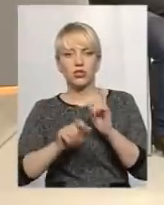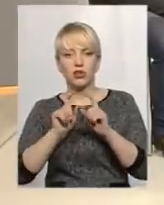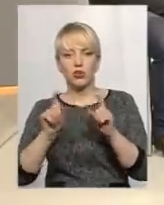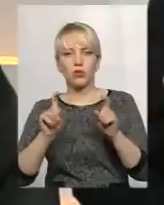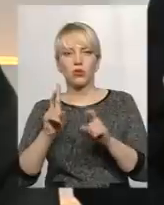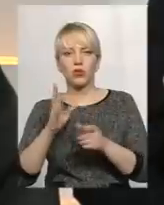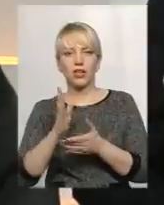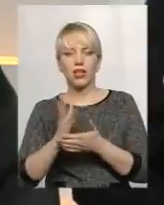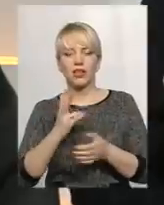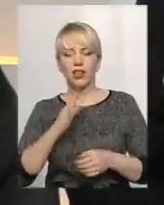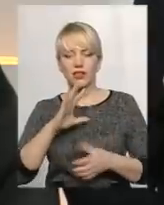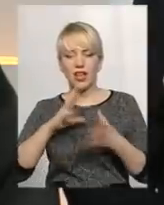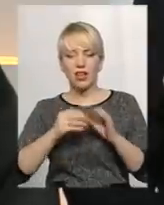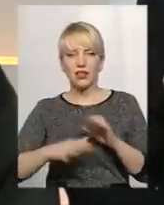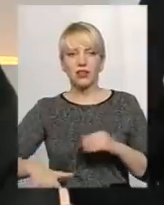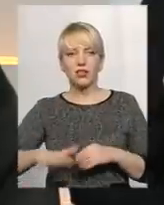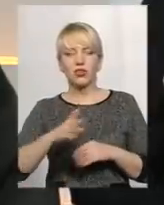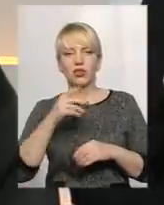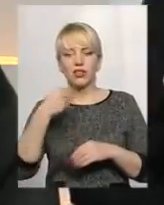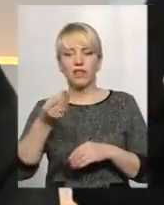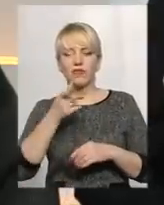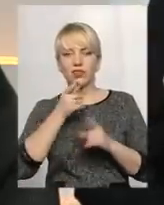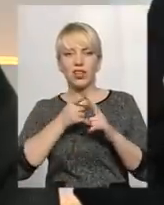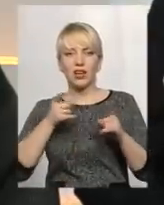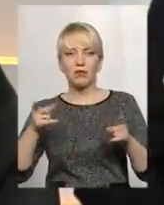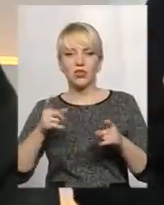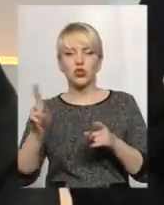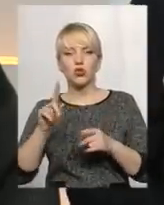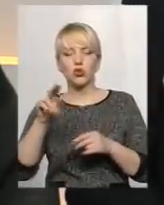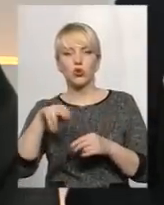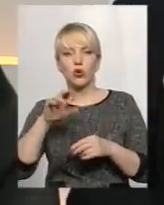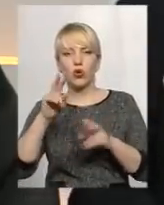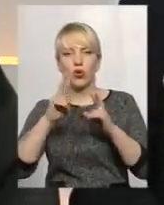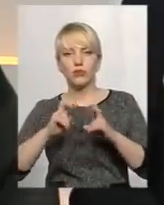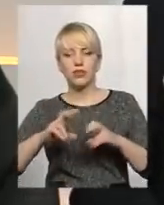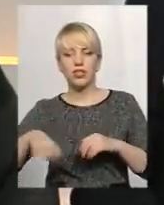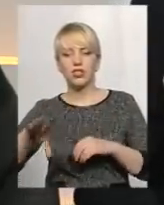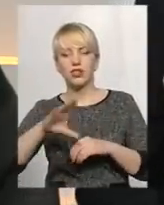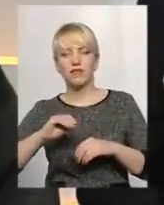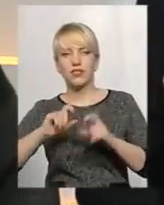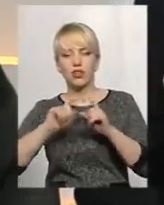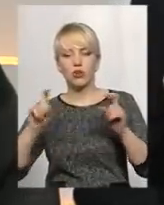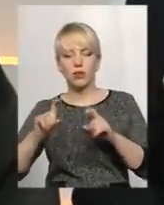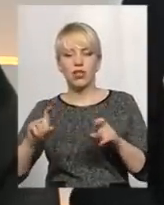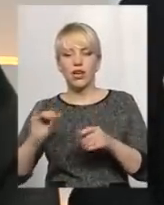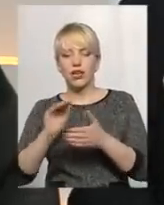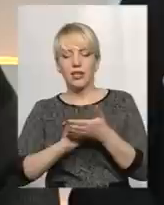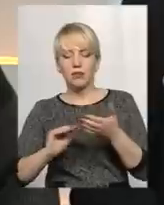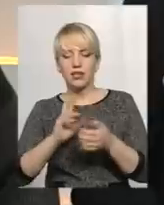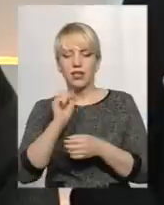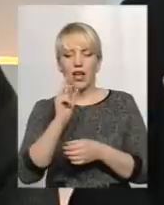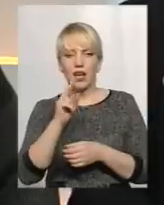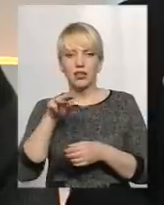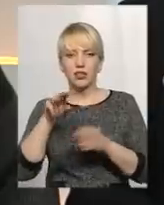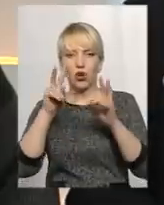загальній території, дав термін щодо обстеження всіх об'єктів і в розрізі написати акти обстеження, подивіться,